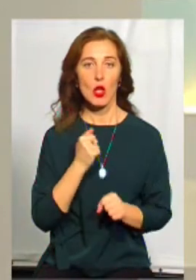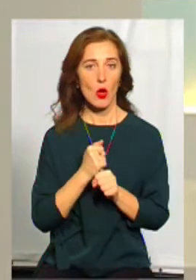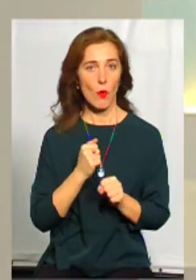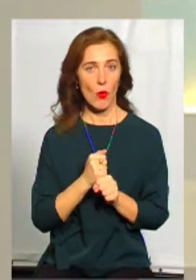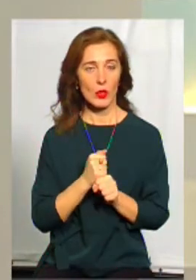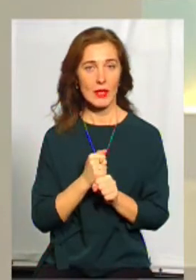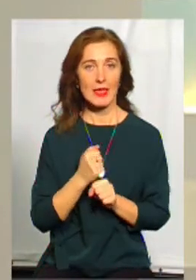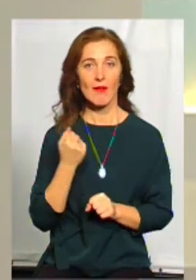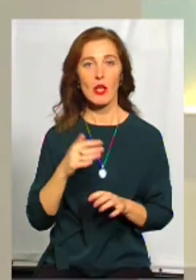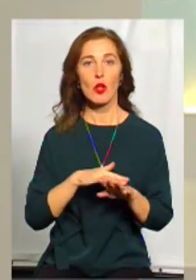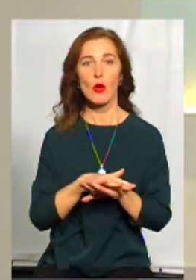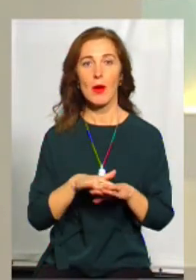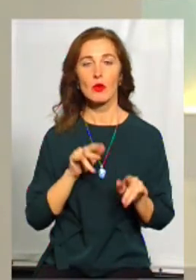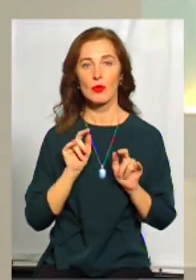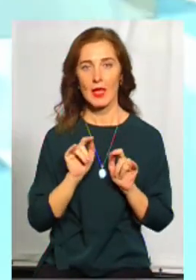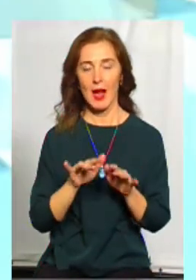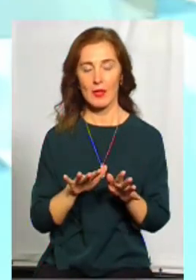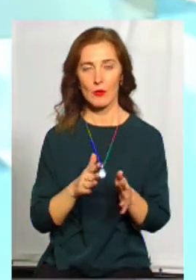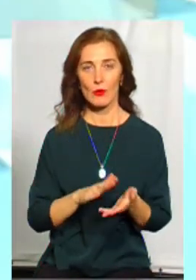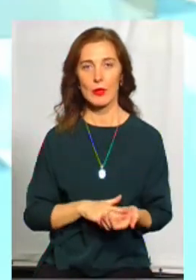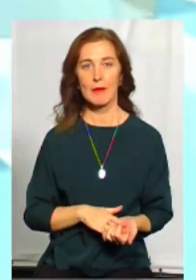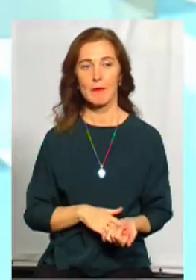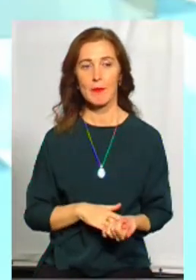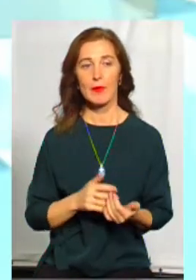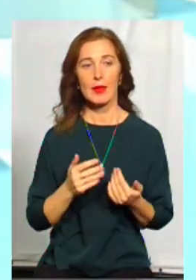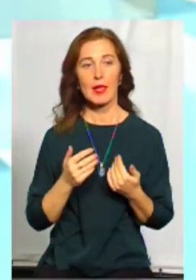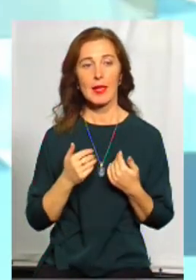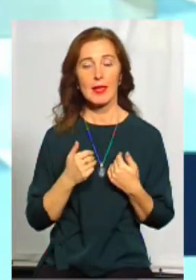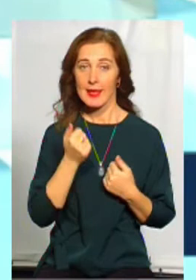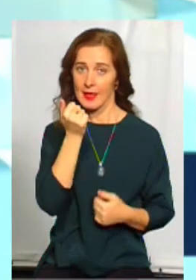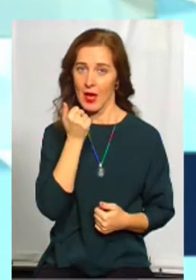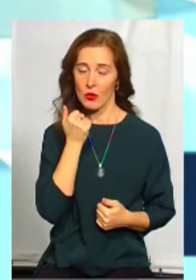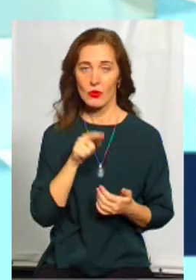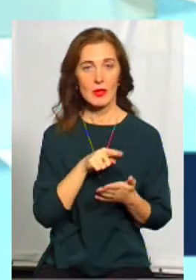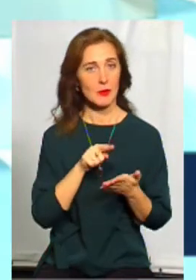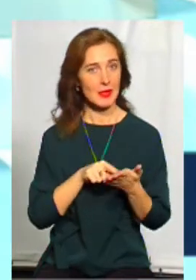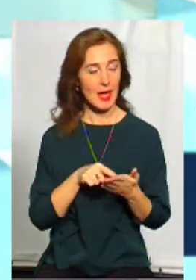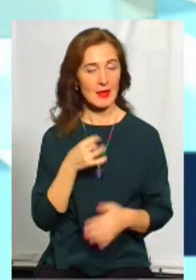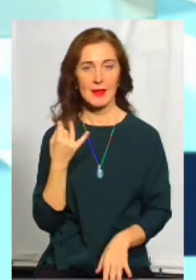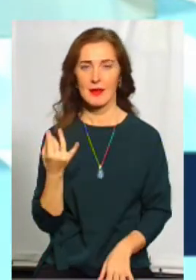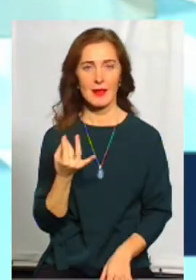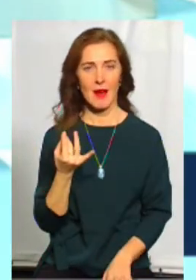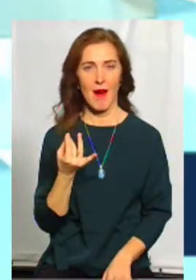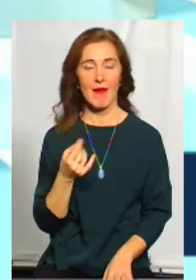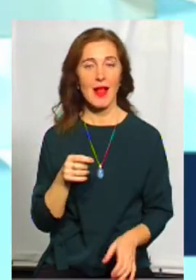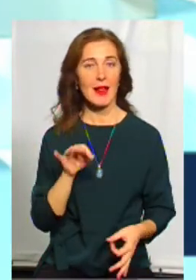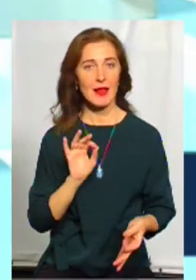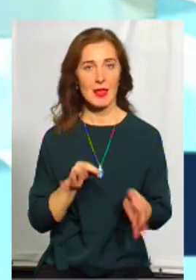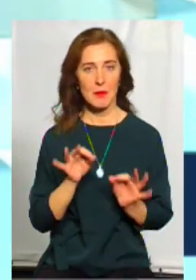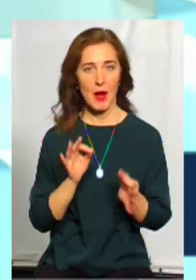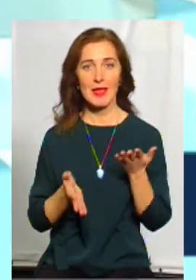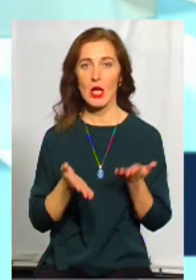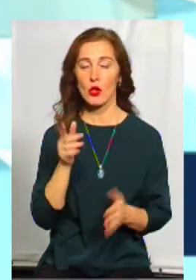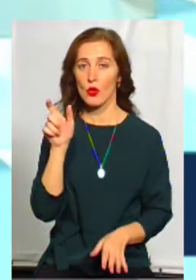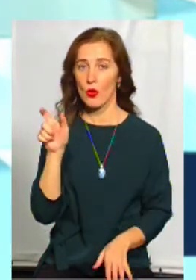з вашою громадською діяльністю? Дякую за запитання, цікаве. Насправді, якщо